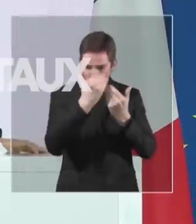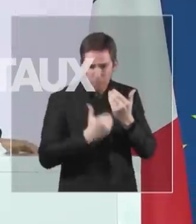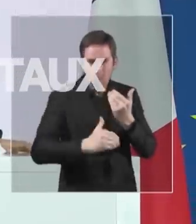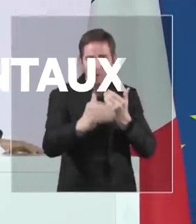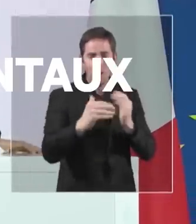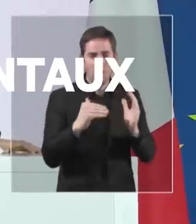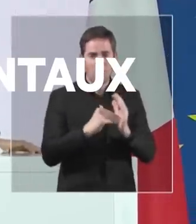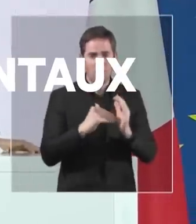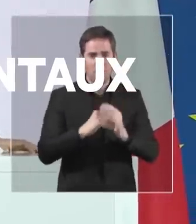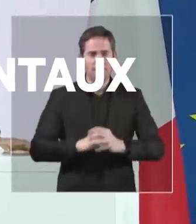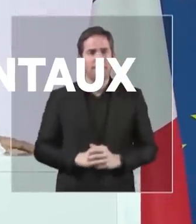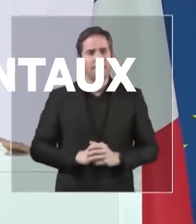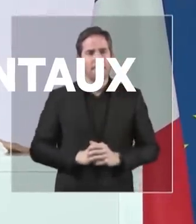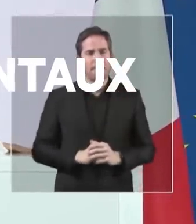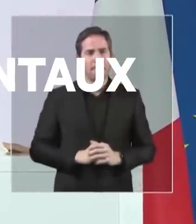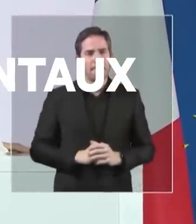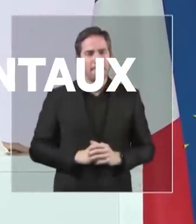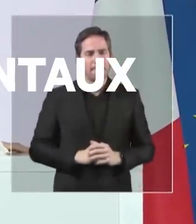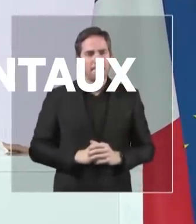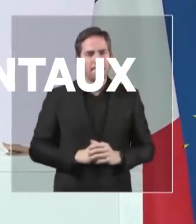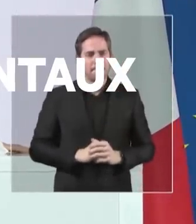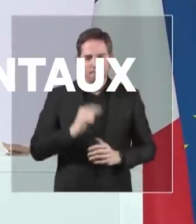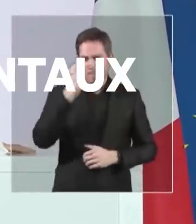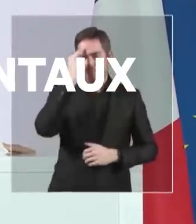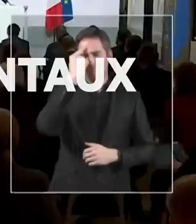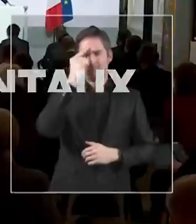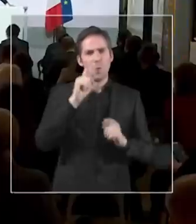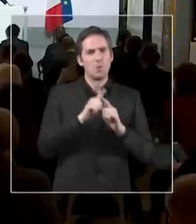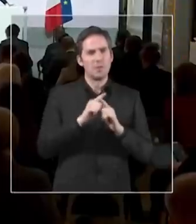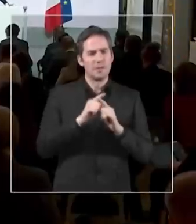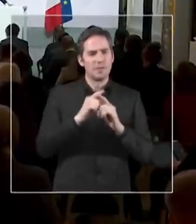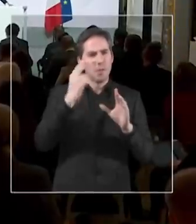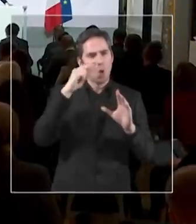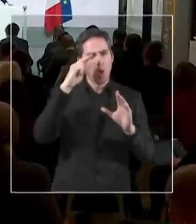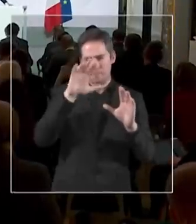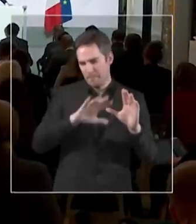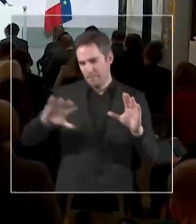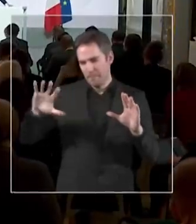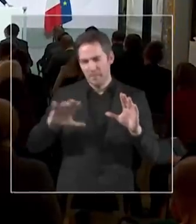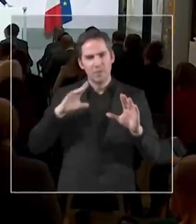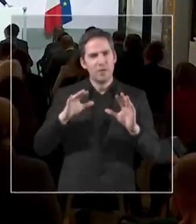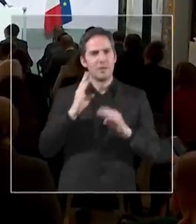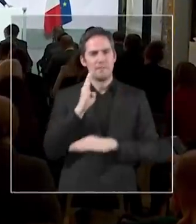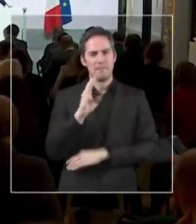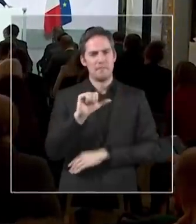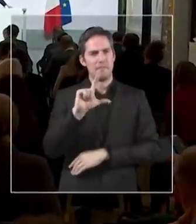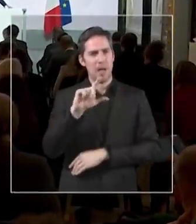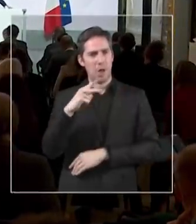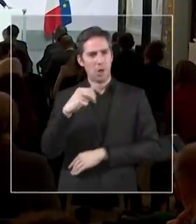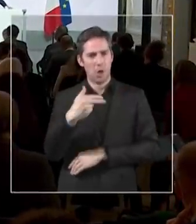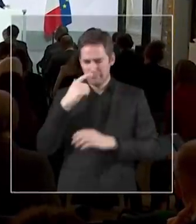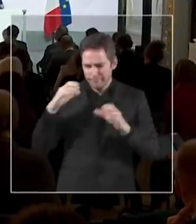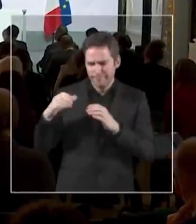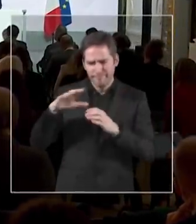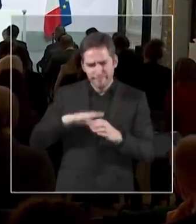Notre voisinage immédiat, enfin, ce sont aussi les Balkans occidentaux. Nous organiserons au mois de juin une conférence